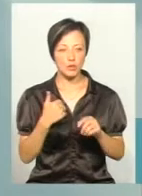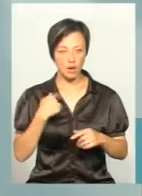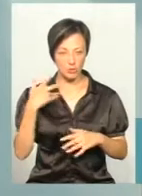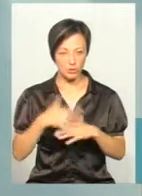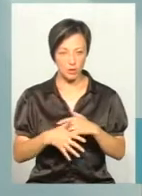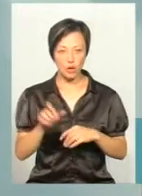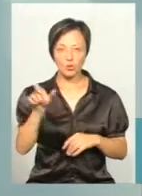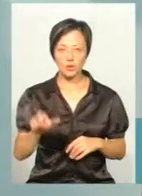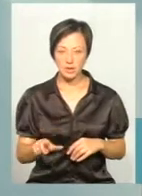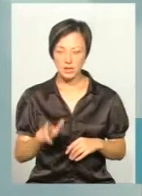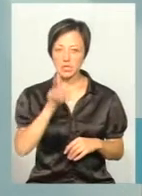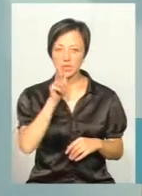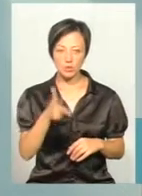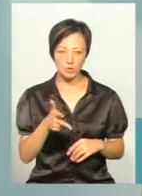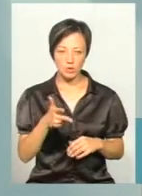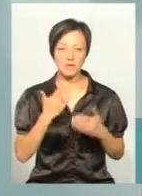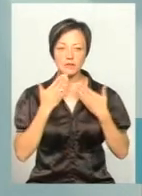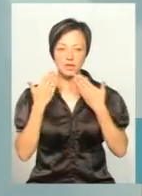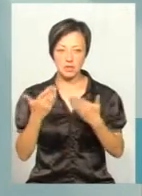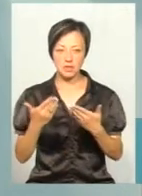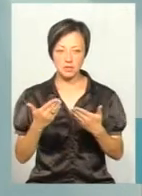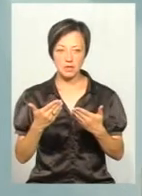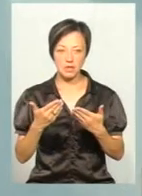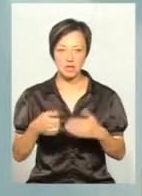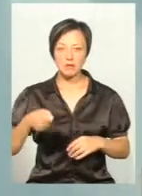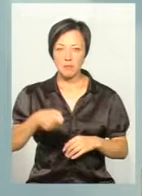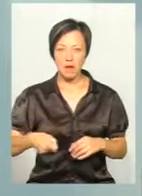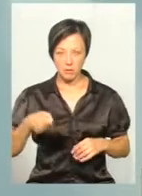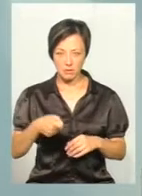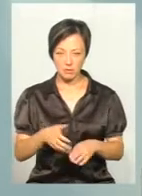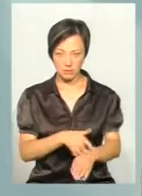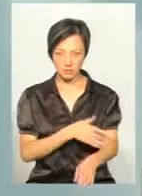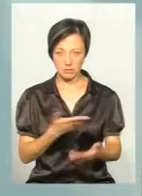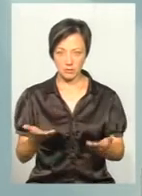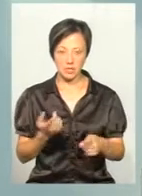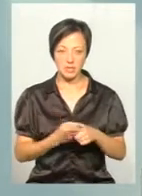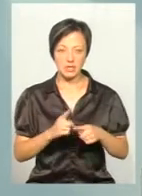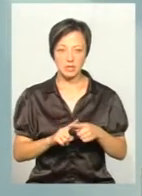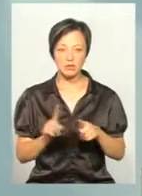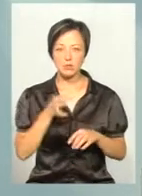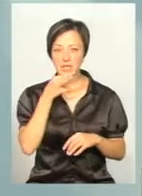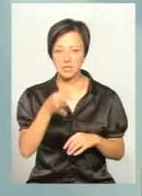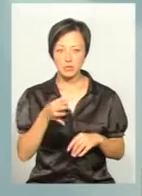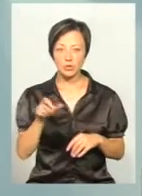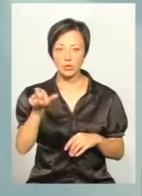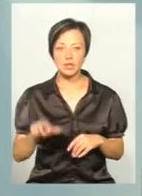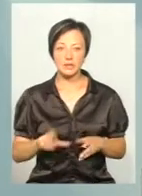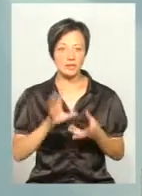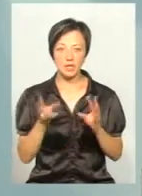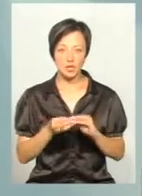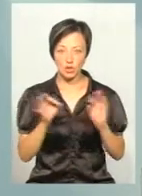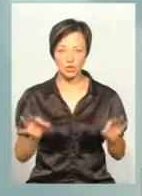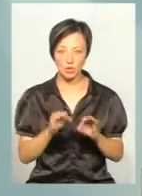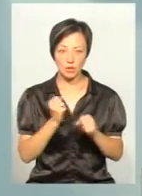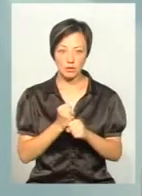розумію. Людина три роки звертається за милицями і палицями. Щоб сказати, що людина взагалі